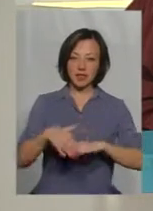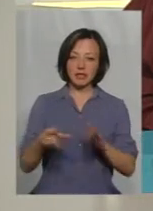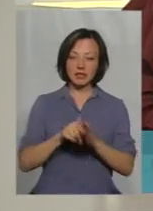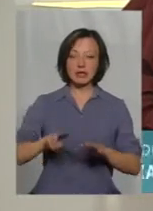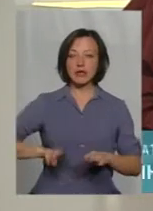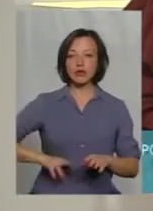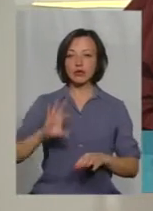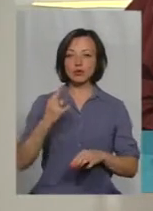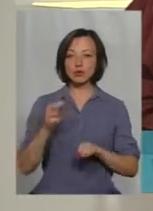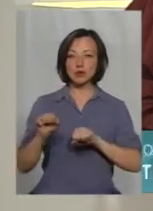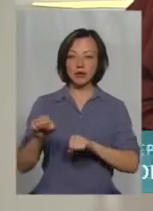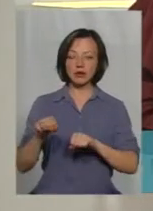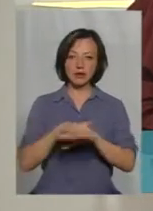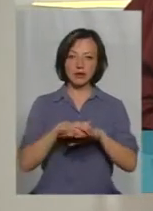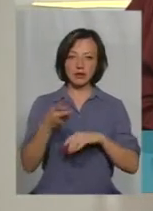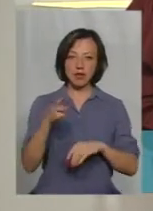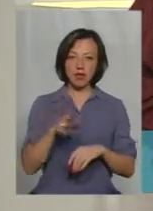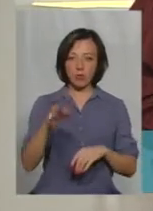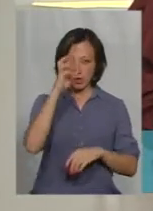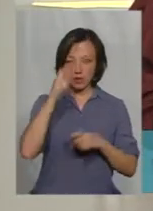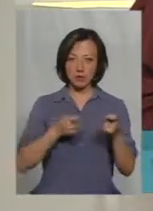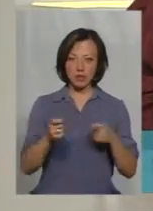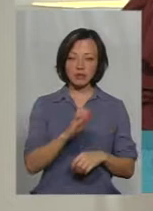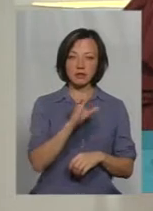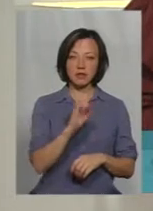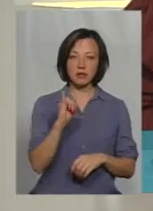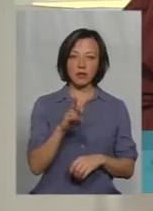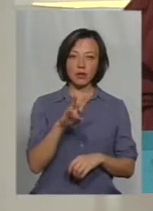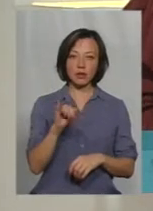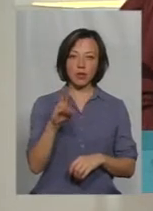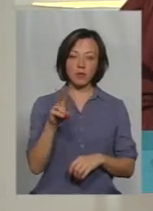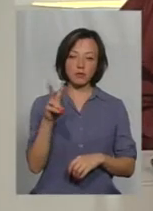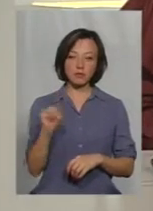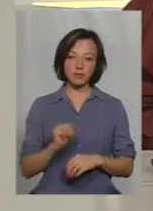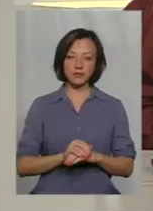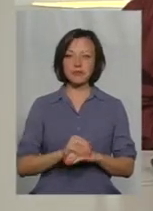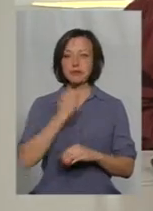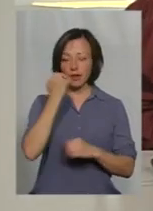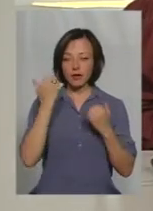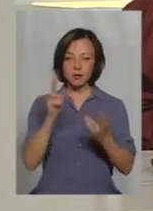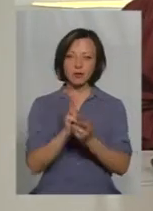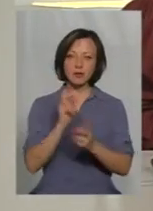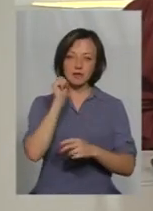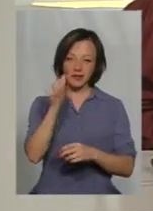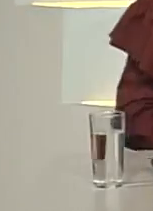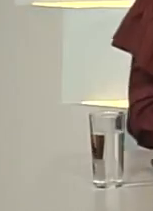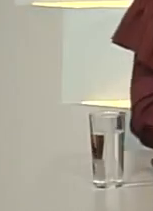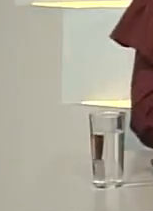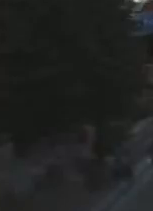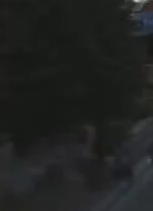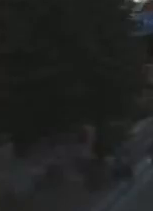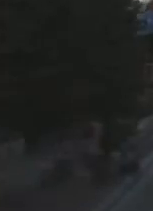Департаменту соцзахисту населення Хмельницької обласної державної адміністрації Світланою Лукомською. Дякую. Зустрінемось уже завтра.